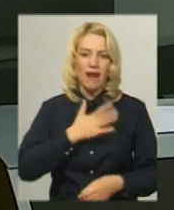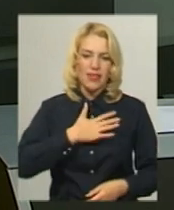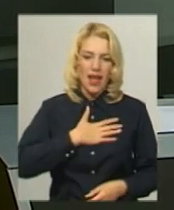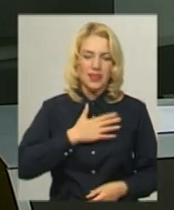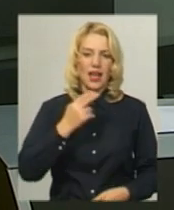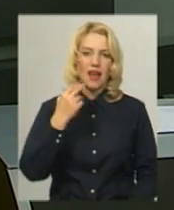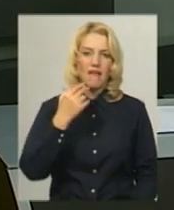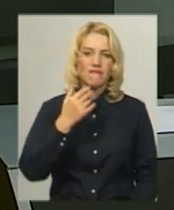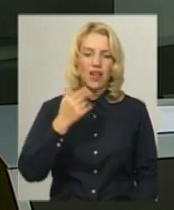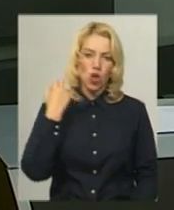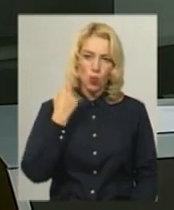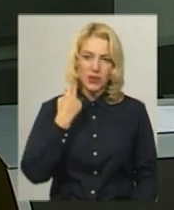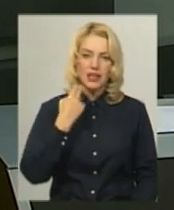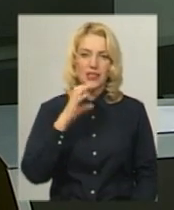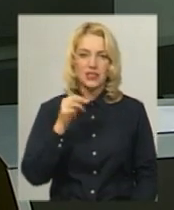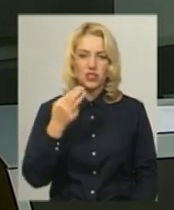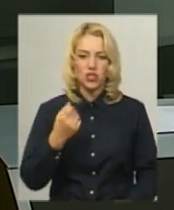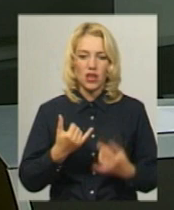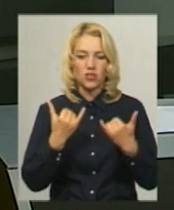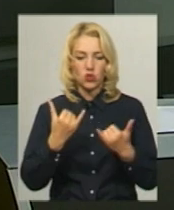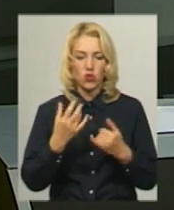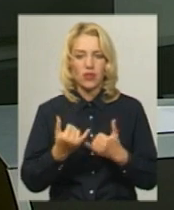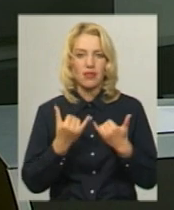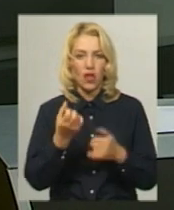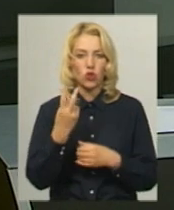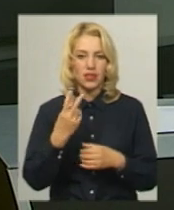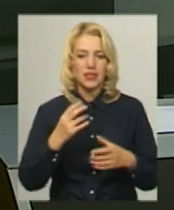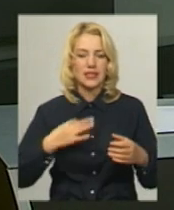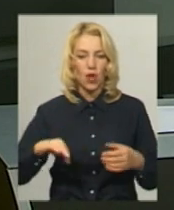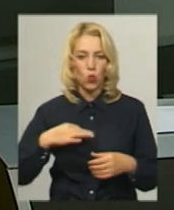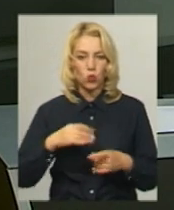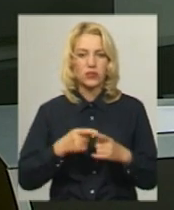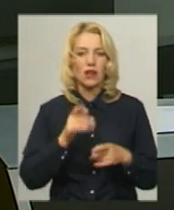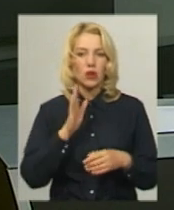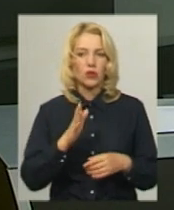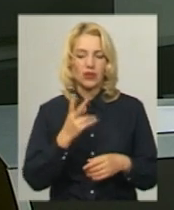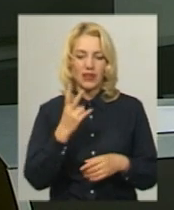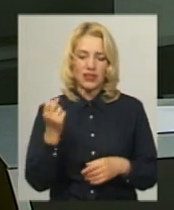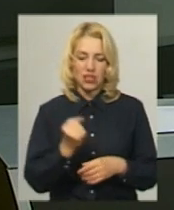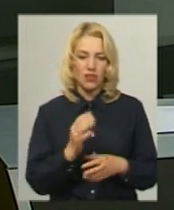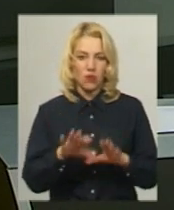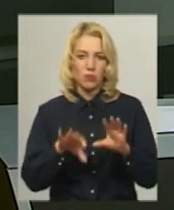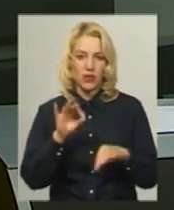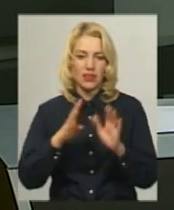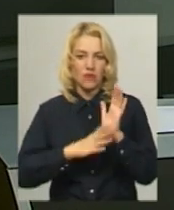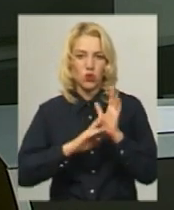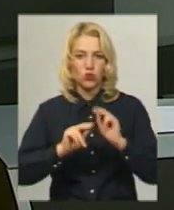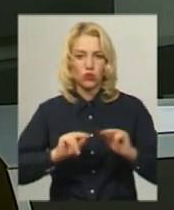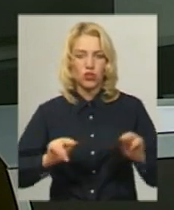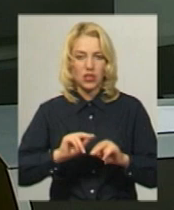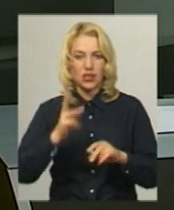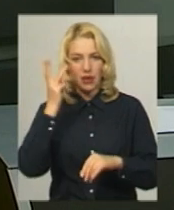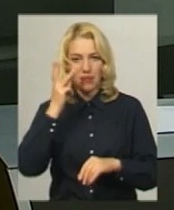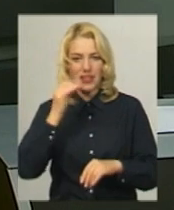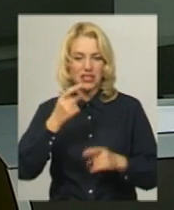США. Всього для 11-тих за рахунком курсів, які триватимуть два тижні, було відібрано 90 вчителів з Хмельниччини та інших